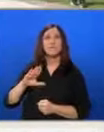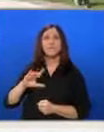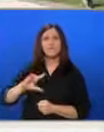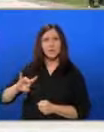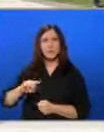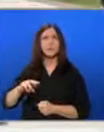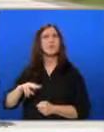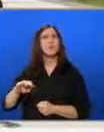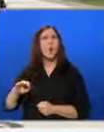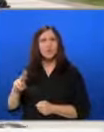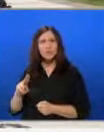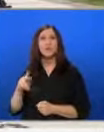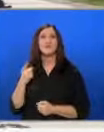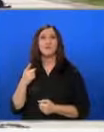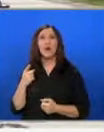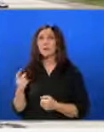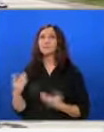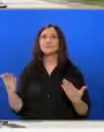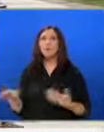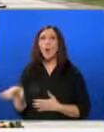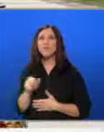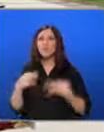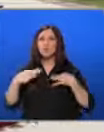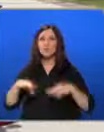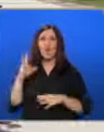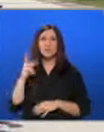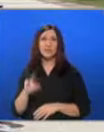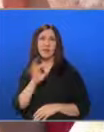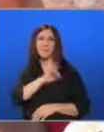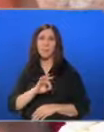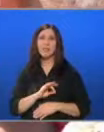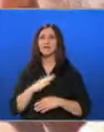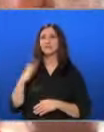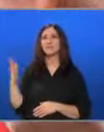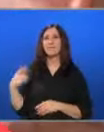доважда до освобождаването на Франция и победата на Западния фронт.